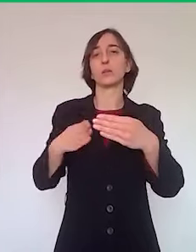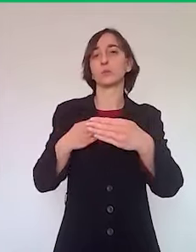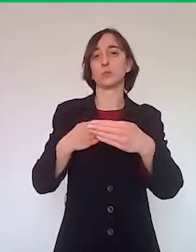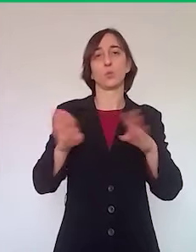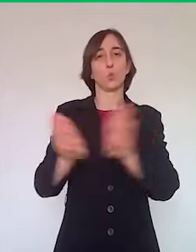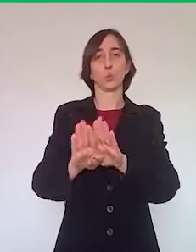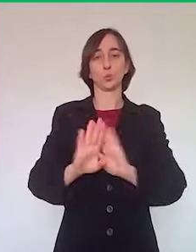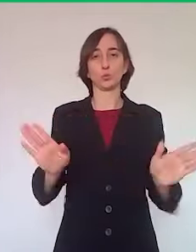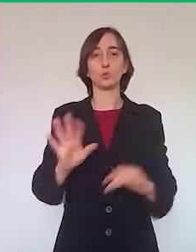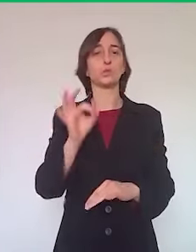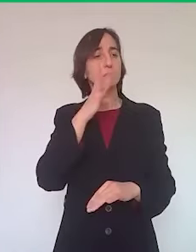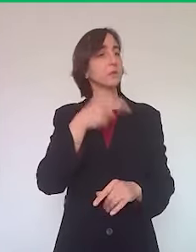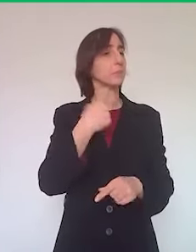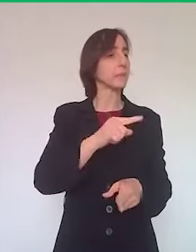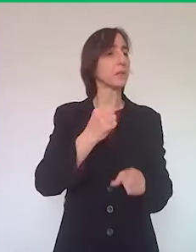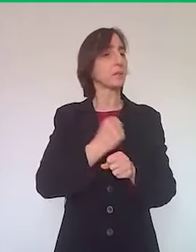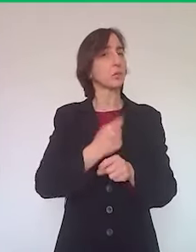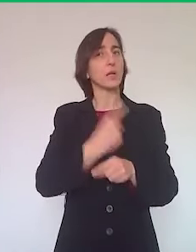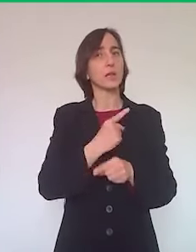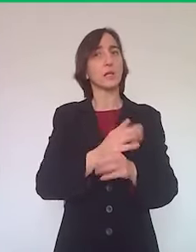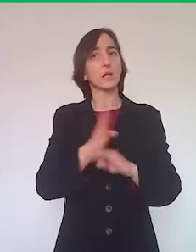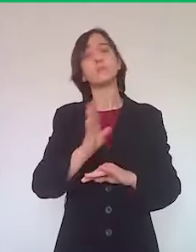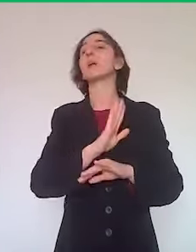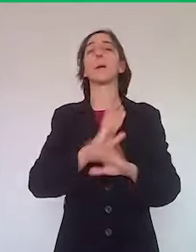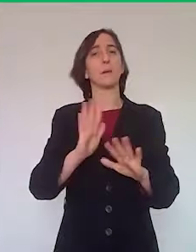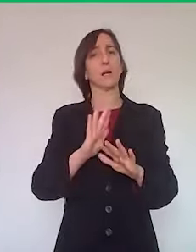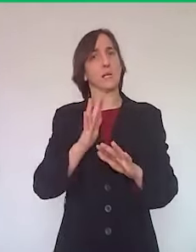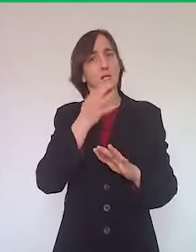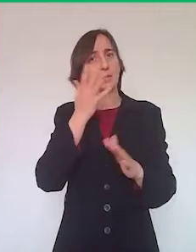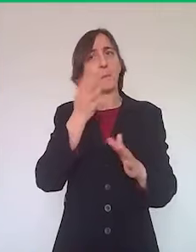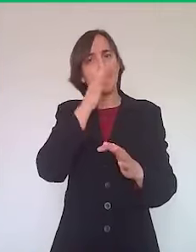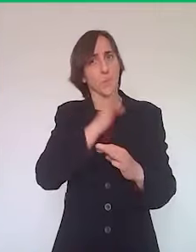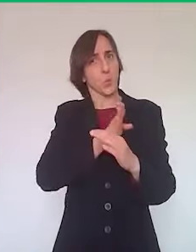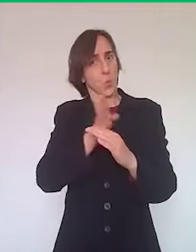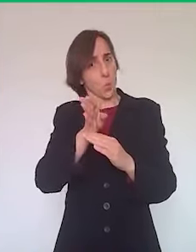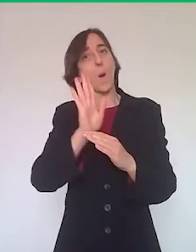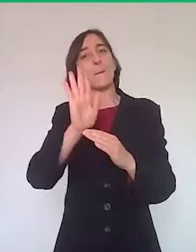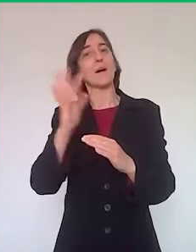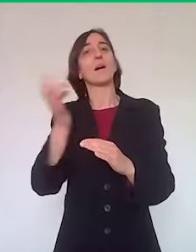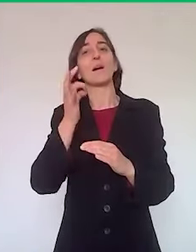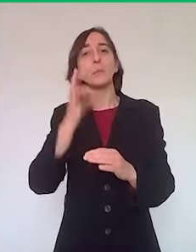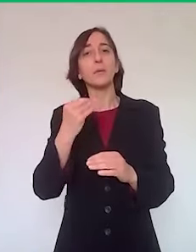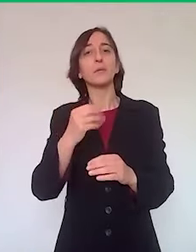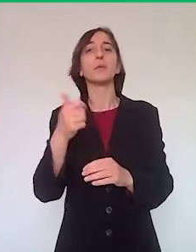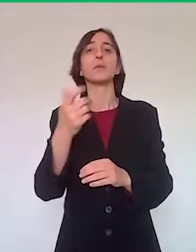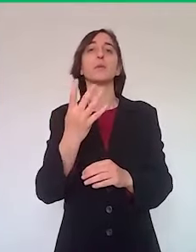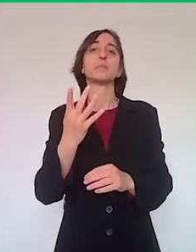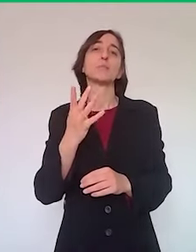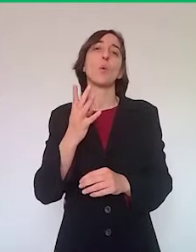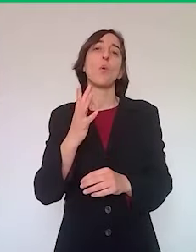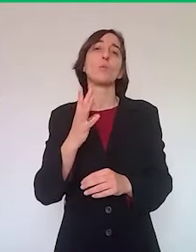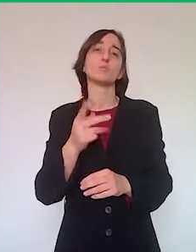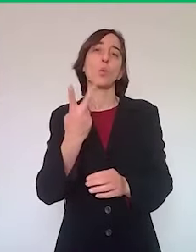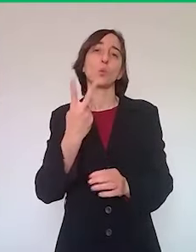possa entrare, deve osservare la quarantena di due settimane. Io spero naturalmente che i due neononni non siano in queste